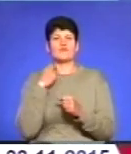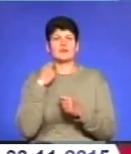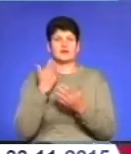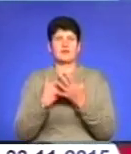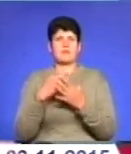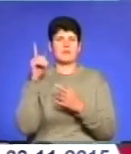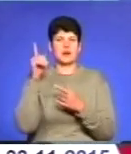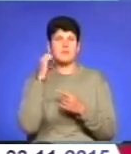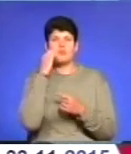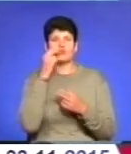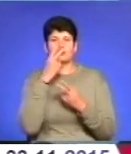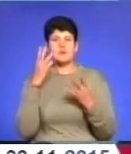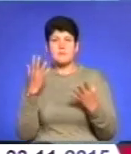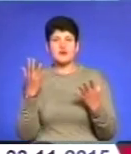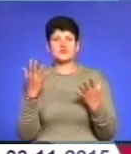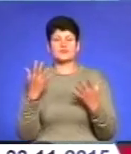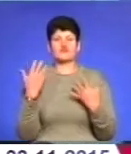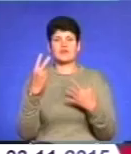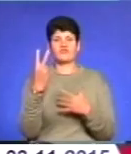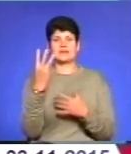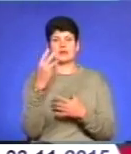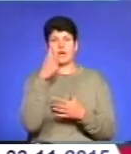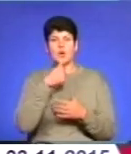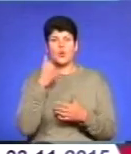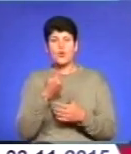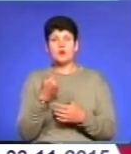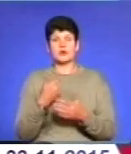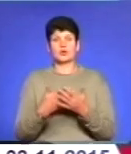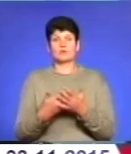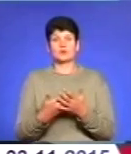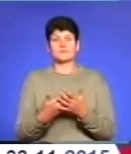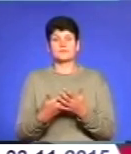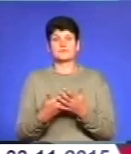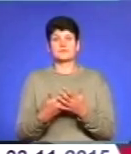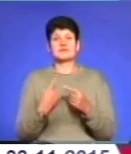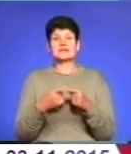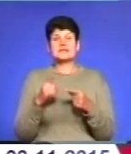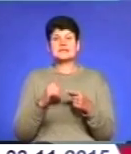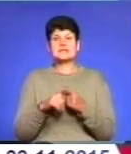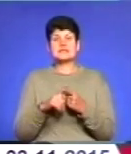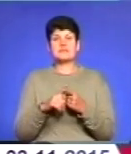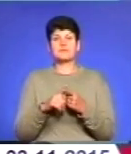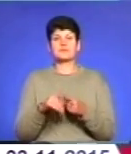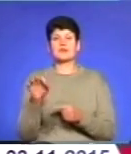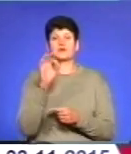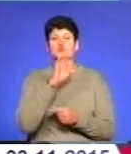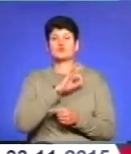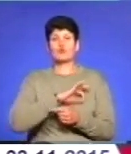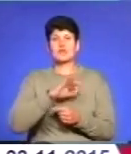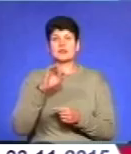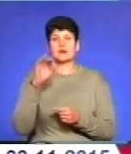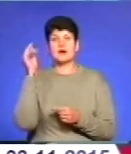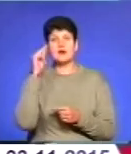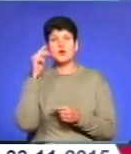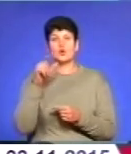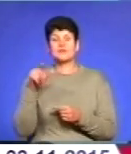і бабусю не бачив, що 2-3 роки. Тобто, це, якби, освоєння людей з